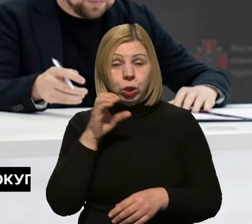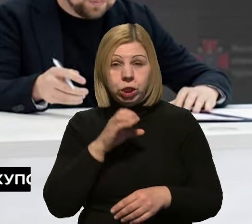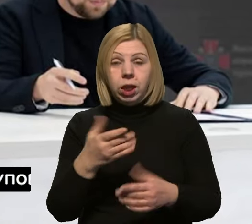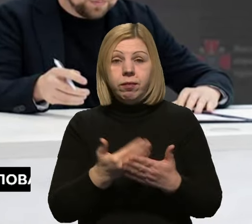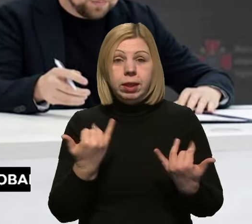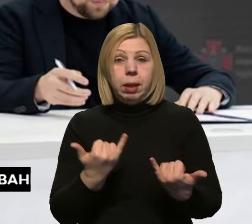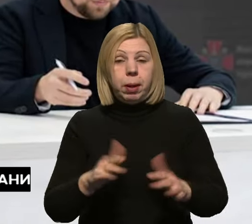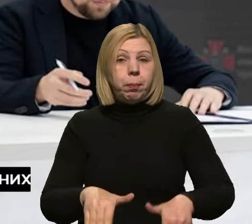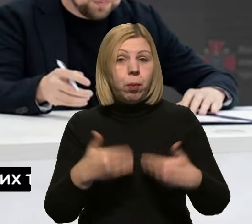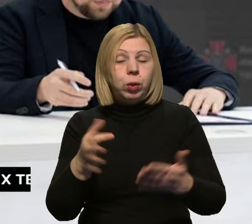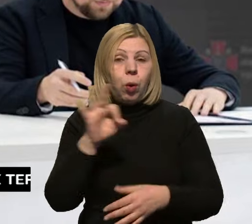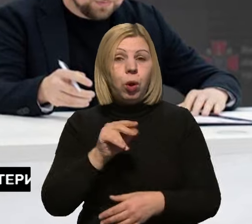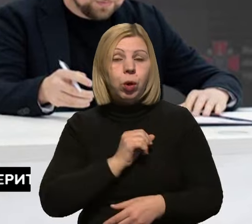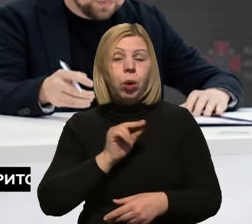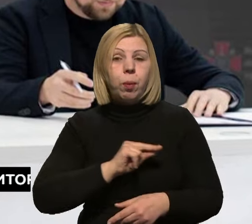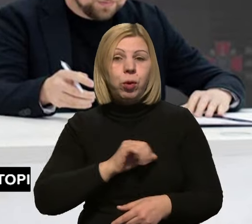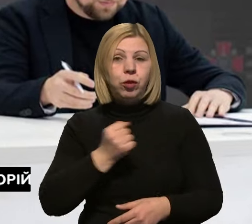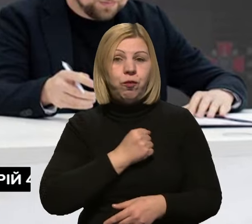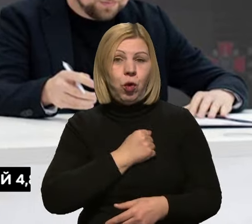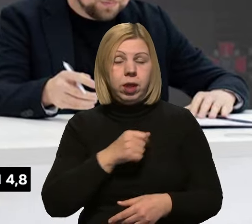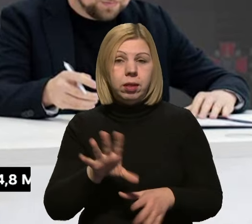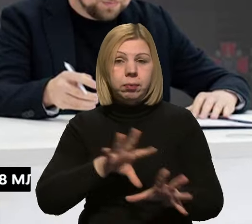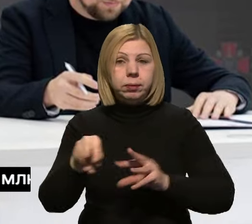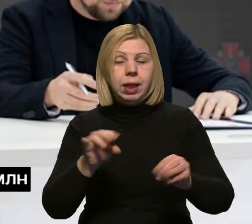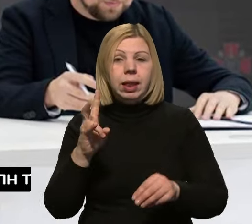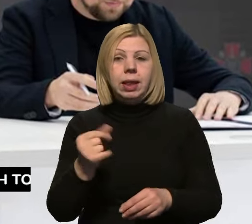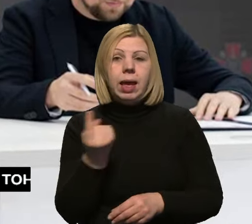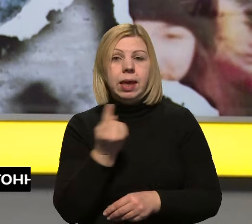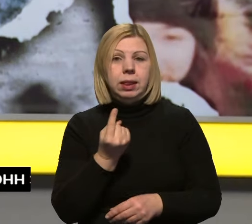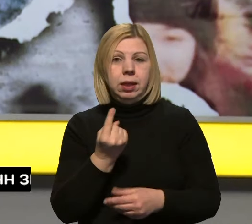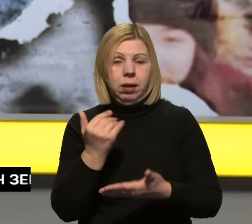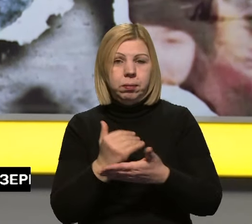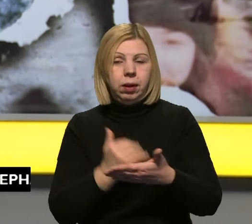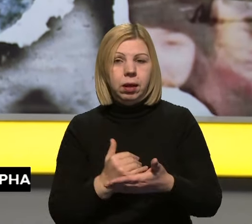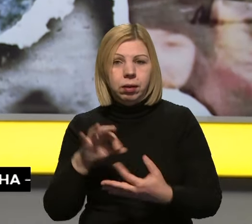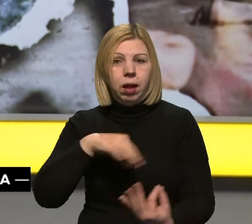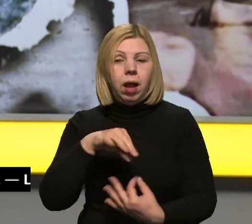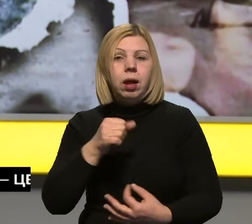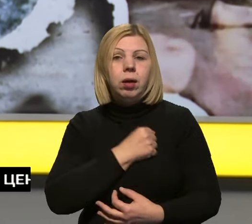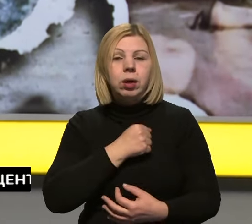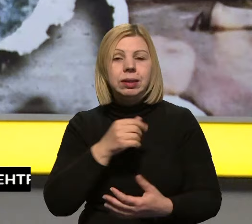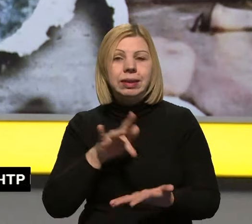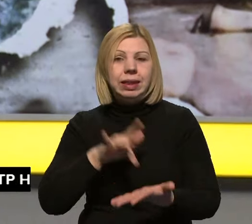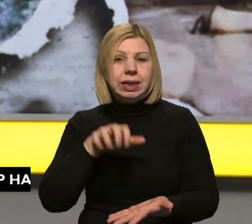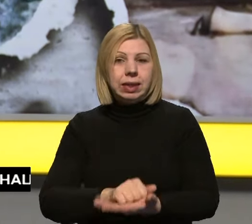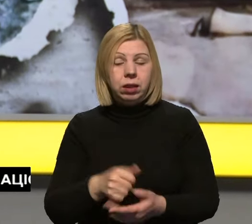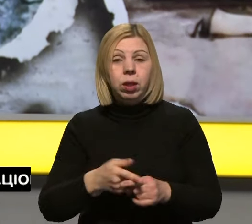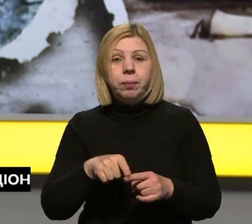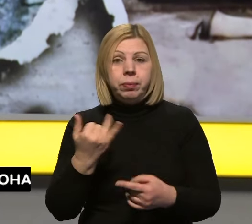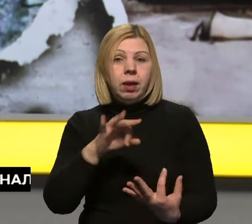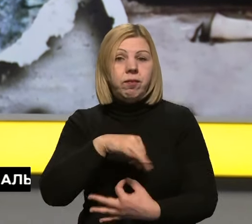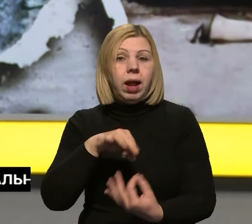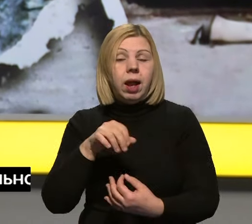Відтепер пропозиції про роботу військові частини розміщуватимуть і на єдиному порталі вакансій Державної служби зайнятості. Далі вакансії